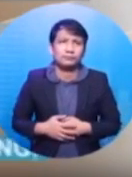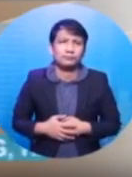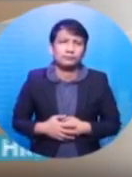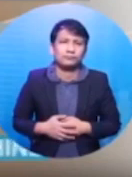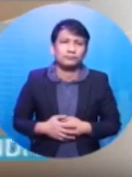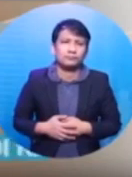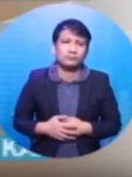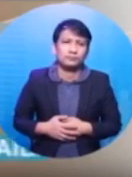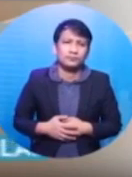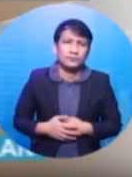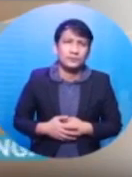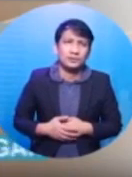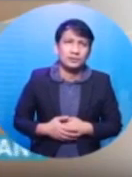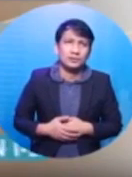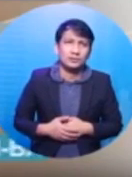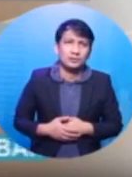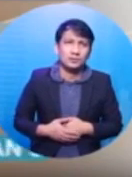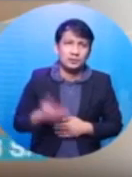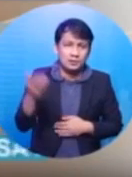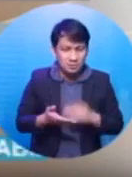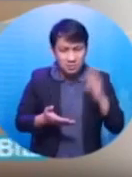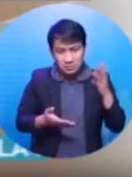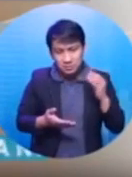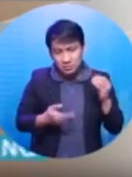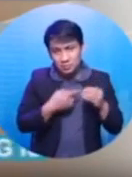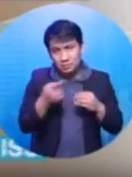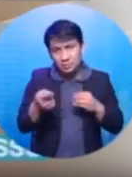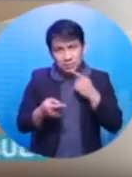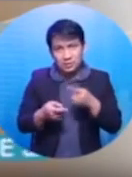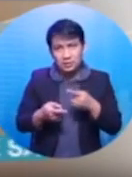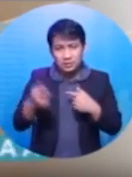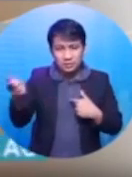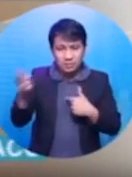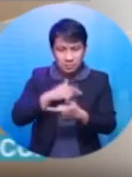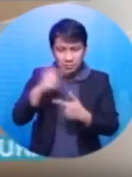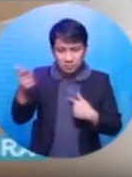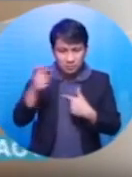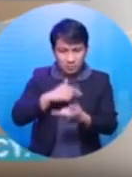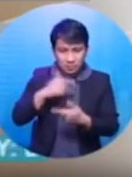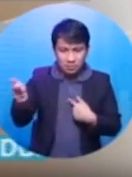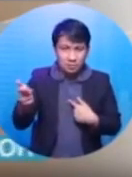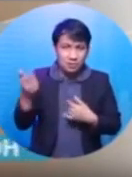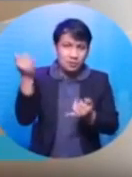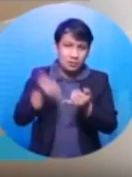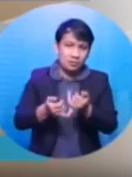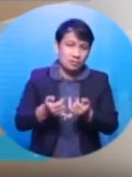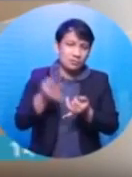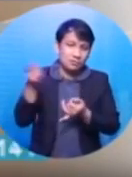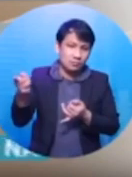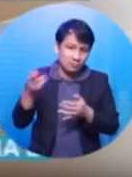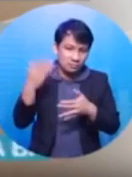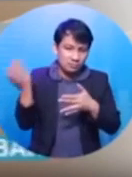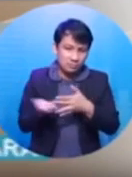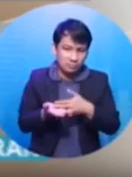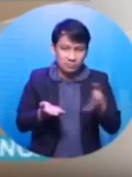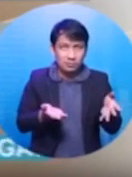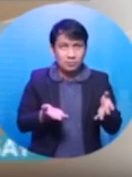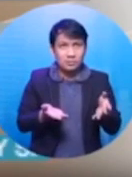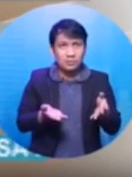po nay, pinagbabati ko kayo nay kasi pag nagsalita ka pa nagsalita nay, ito namang isa gagante. Hanggang bandang huli, gusto nito magdidimanda.